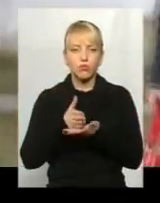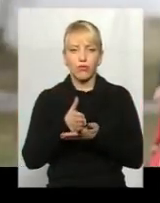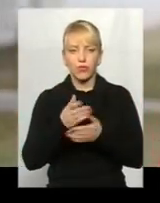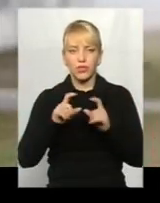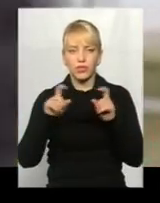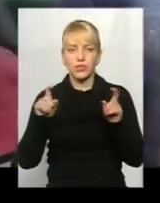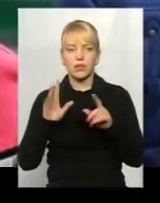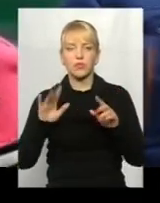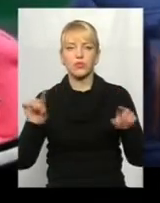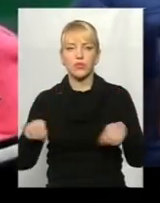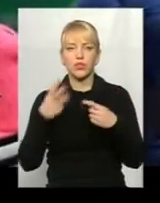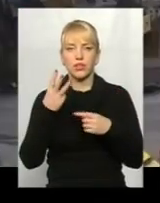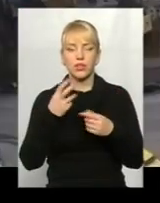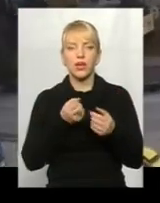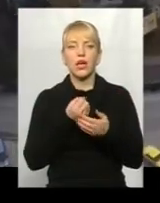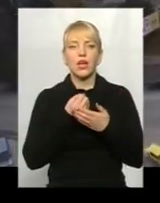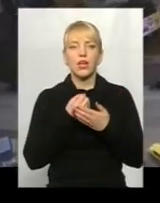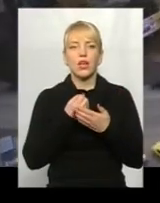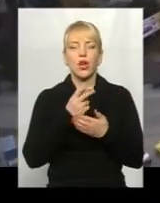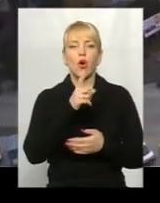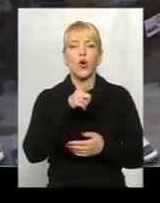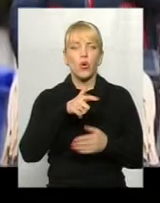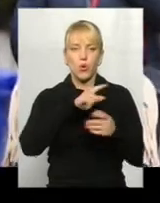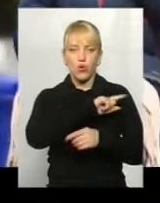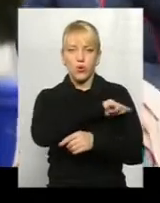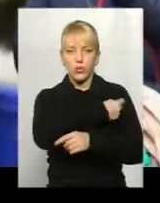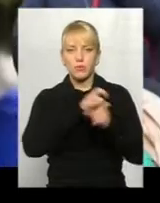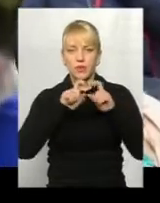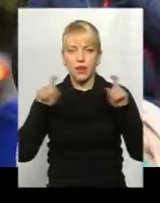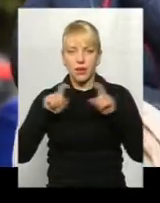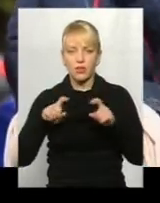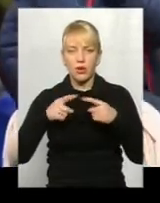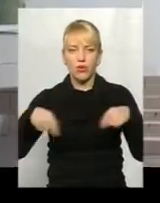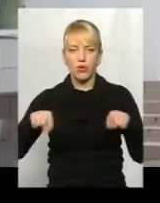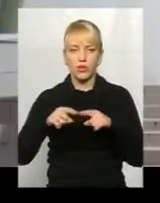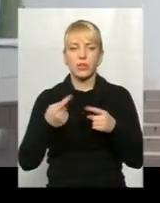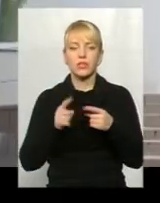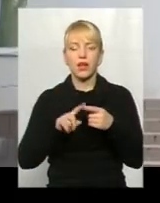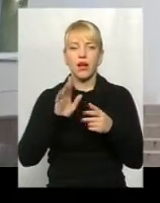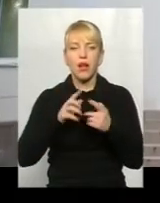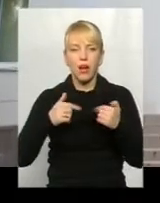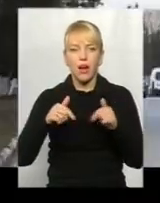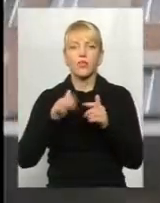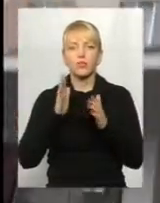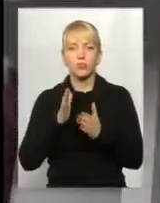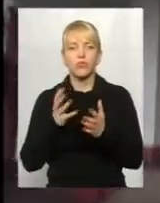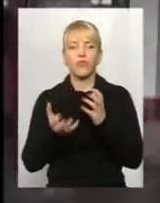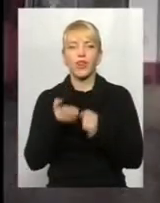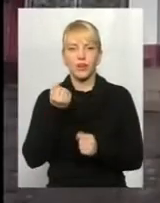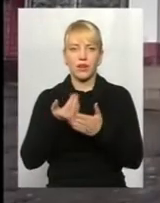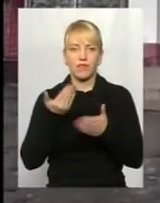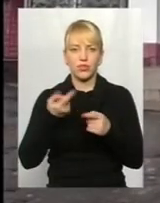три госпітальних округи. Посадовці кажуть, галузь охорони здоров'я краю від того лише виграє, а термін «безплатна